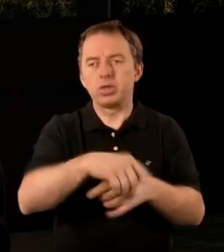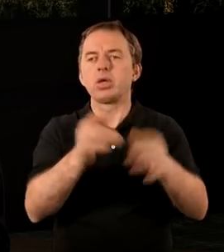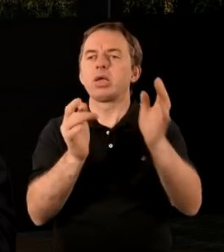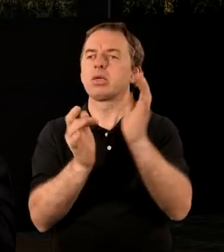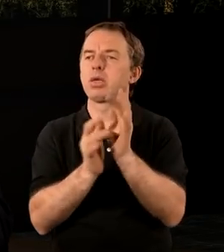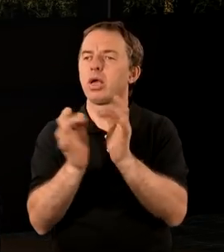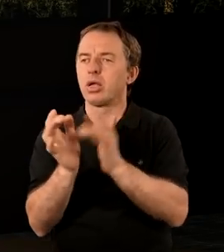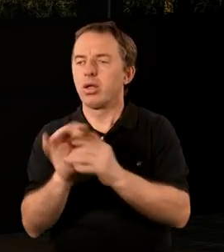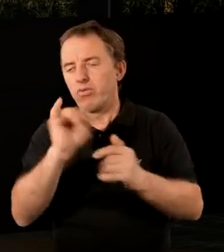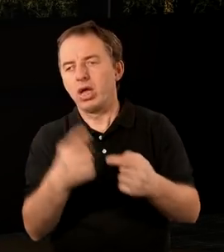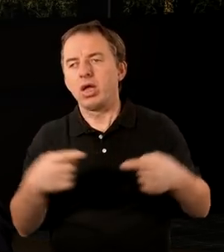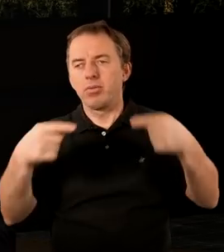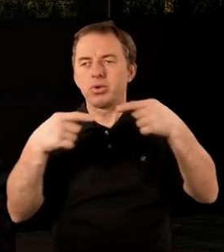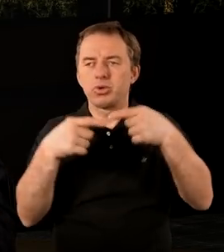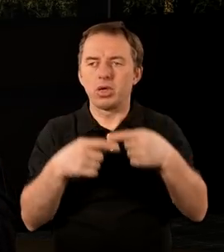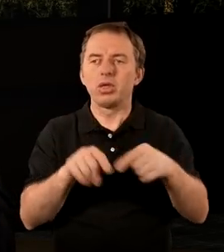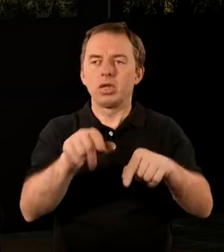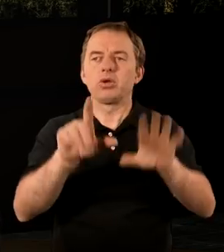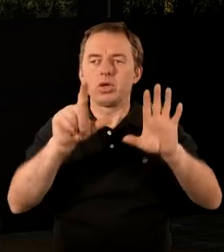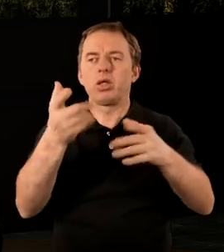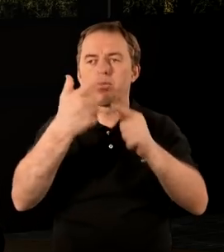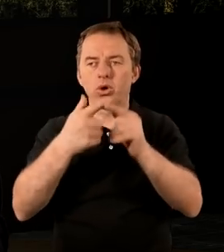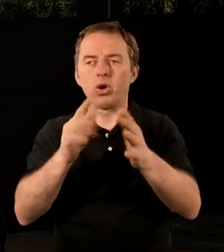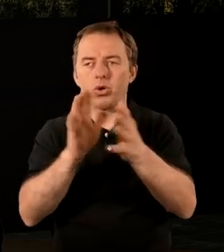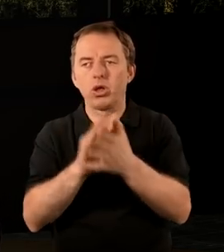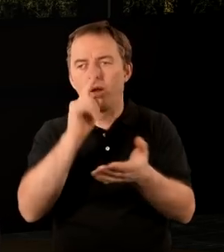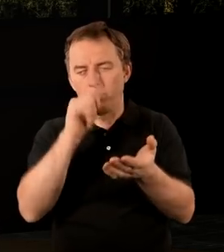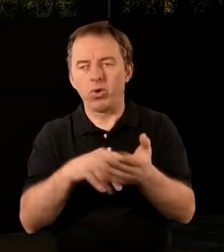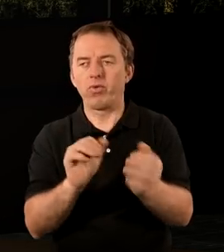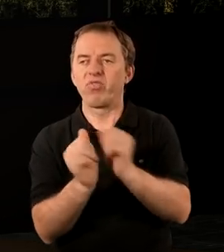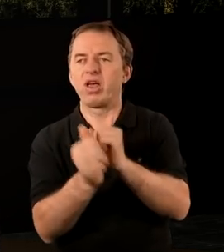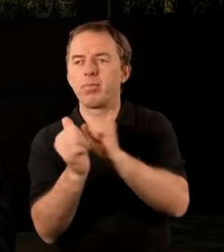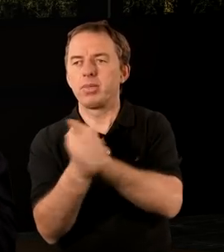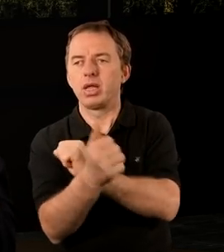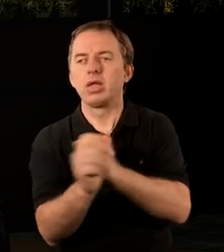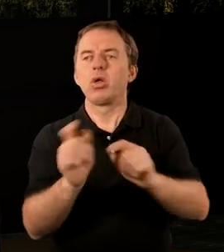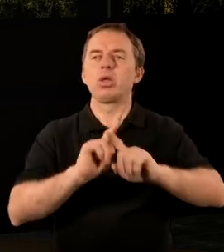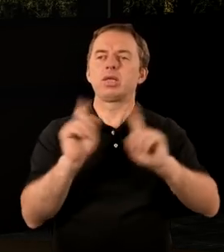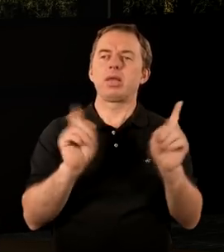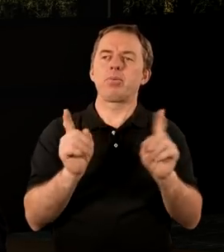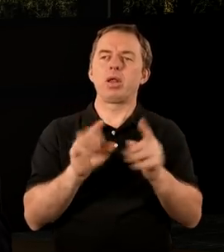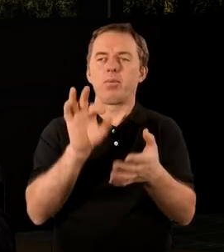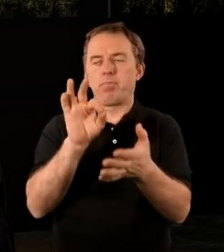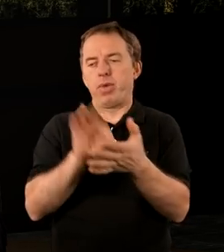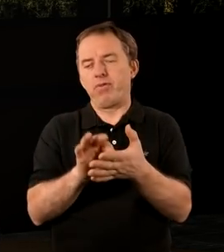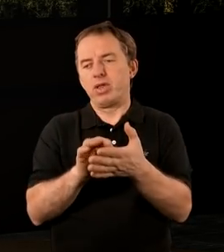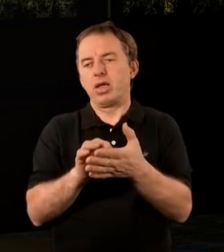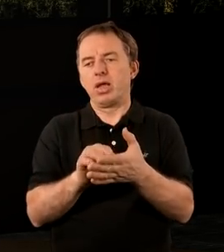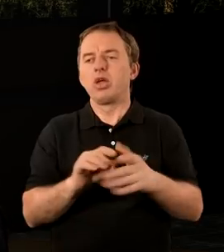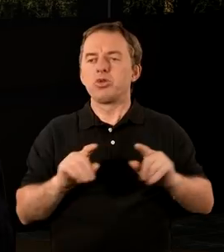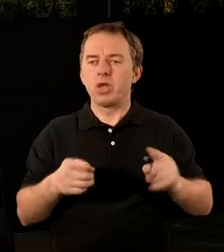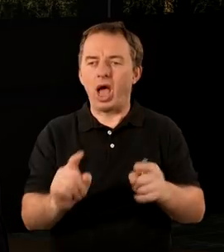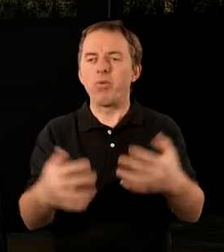Chrystusa. Więc w jakim sensie tych siedem Kościołów, takie kolejności, jak są wymienione, są symbolem pewnych epok,